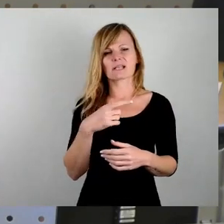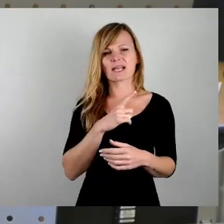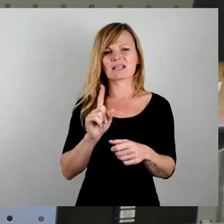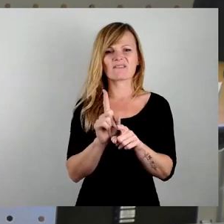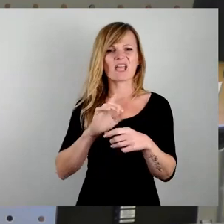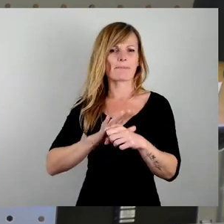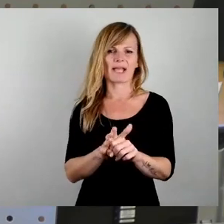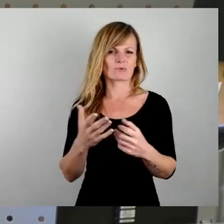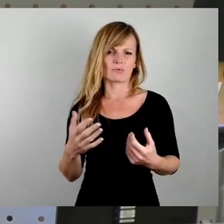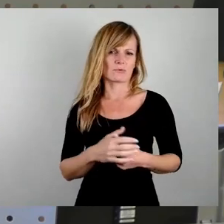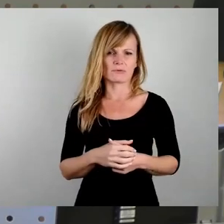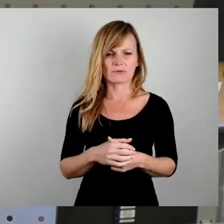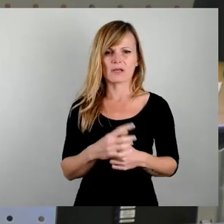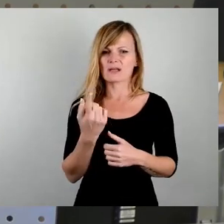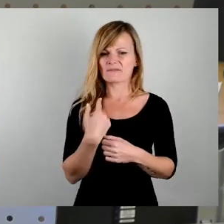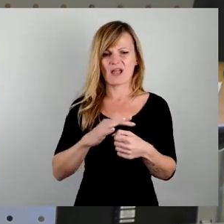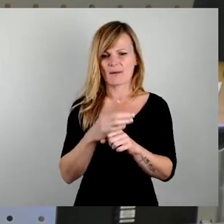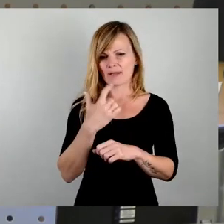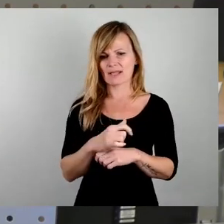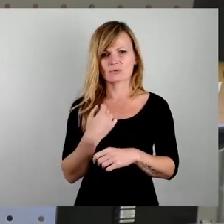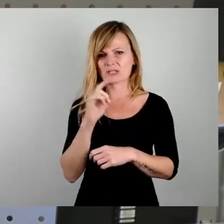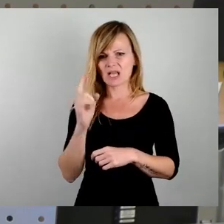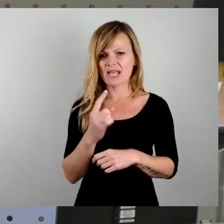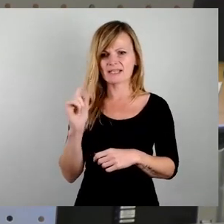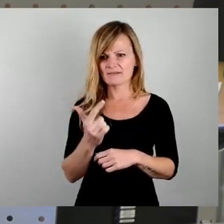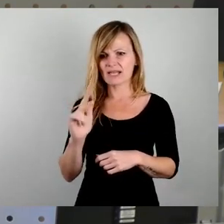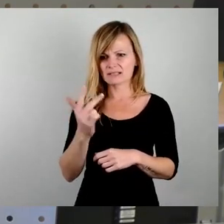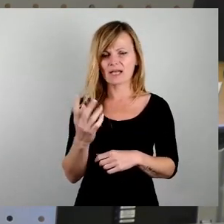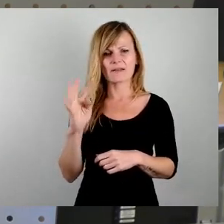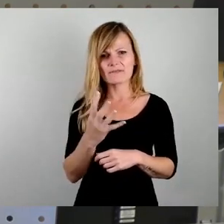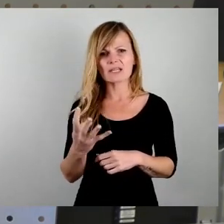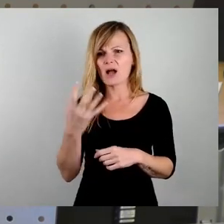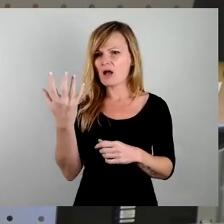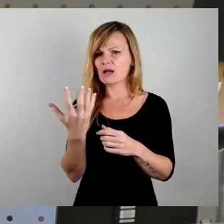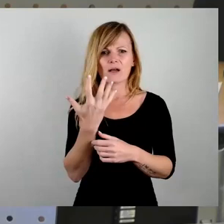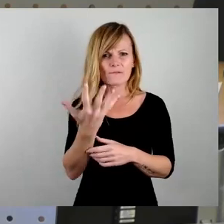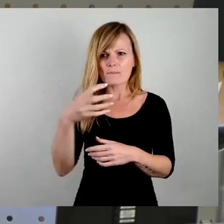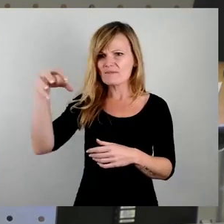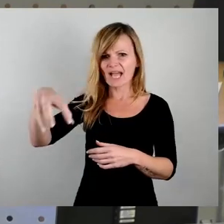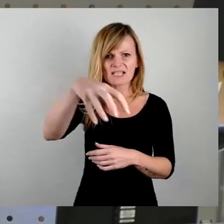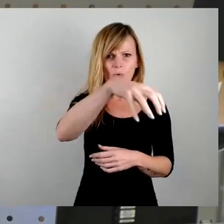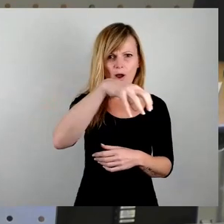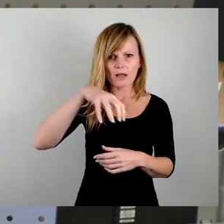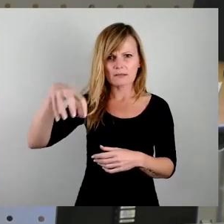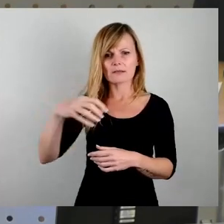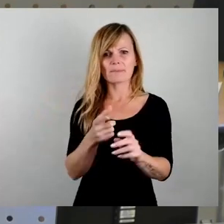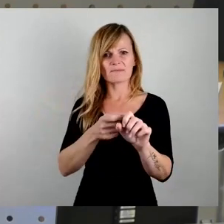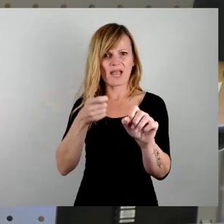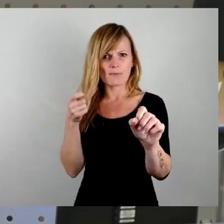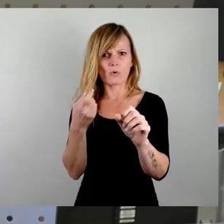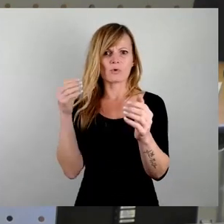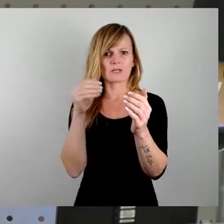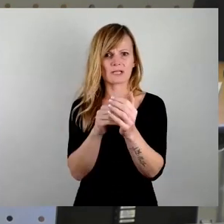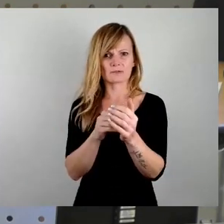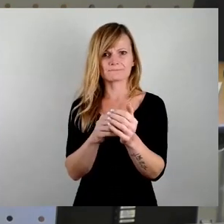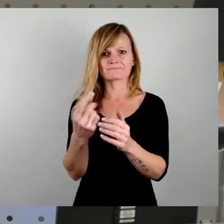Wir werden hier erpresst, nicht eine, sondern zwei, drei, vier, fünf Pistolen und noch ein Pfeil und Bogen kommt noch dazu. Und die sind auf uns